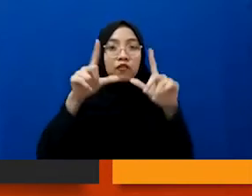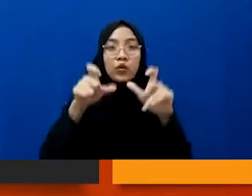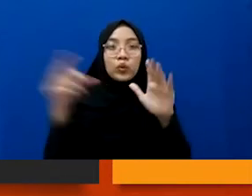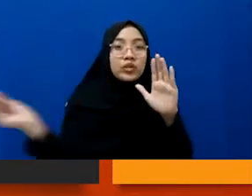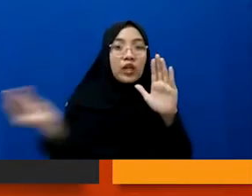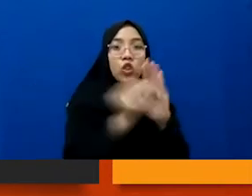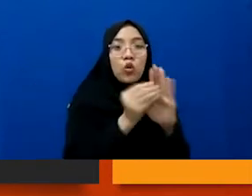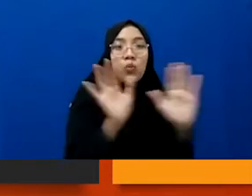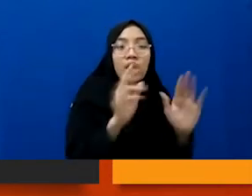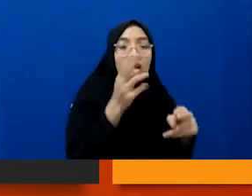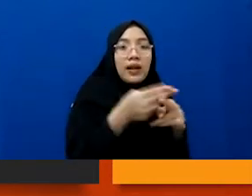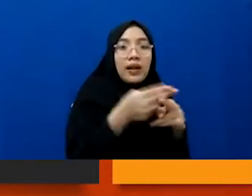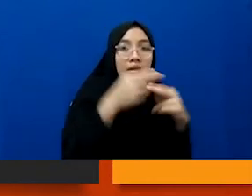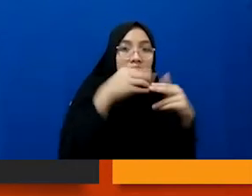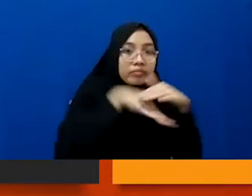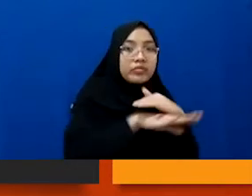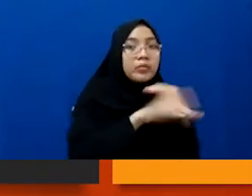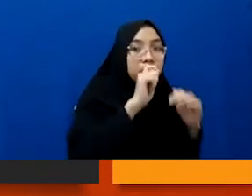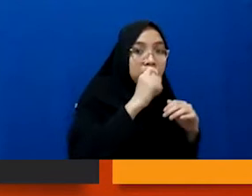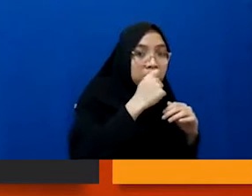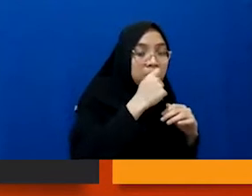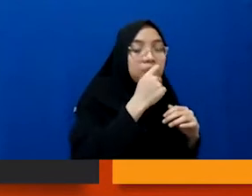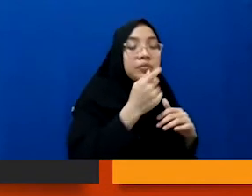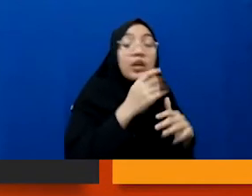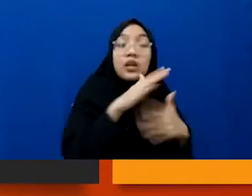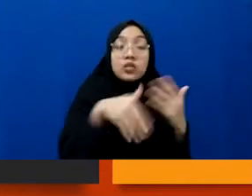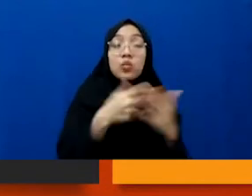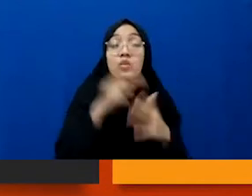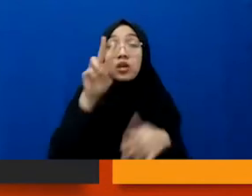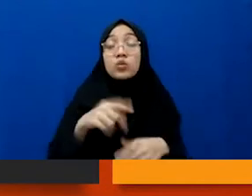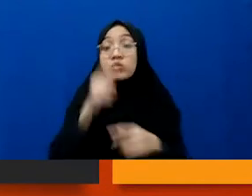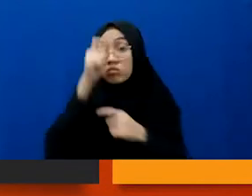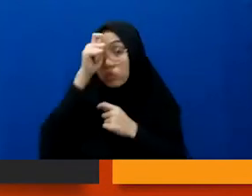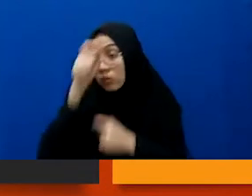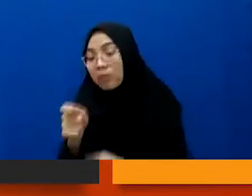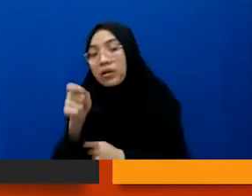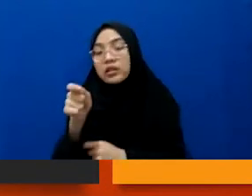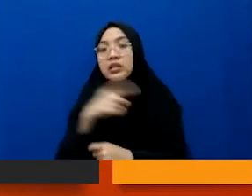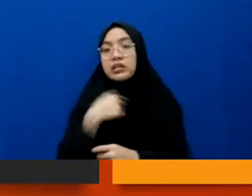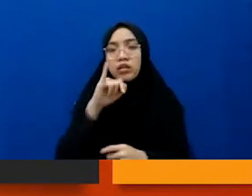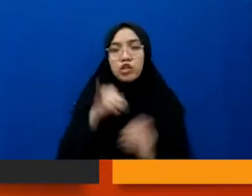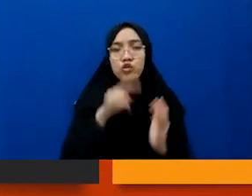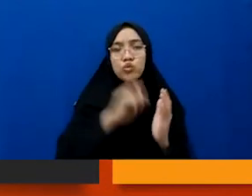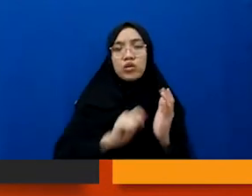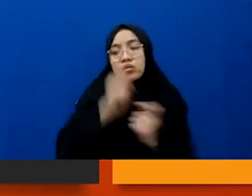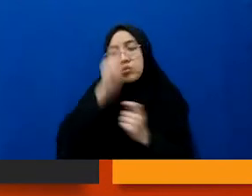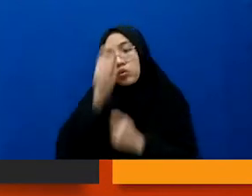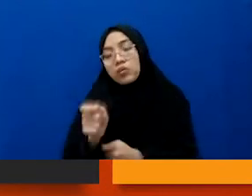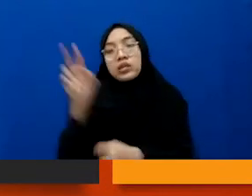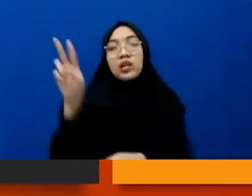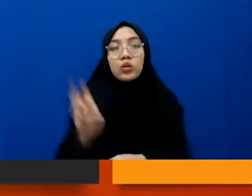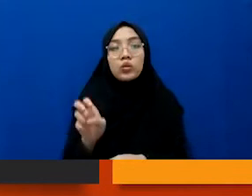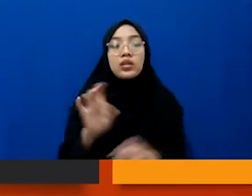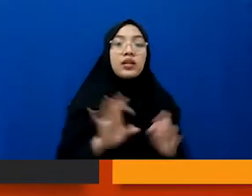namanya disamarkan gitu kan nah itu kita harus menghormati sebagai jurnalis nah untuk hal-hal